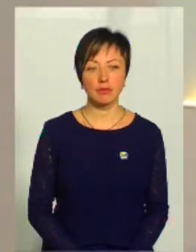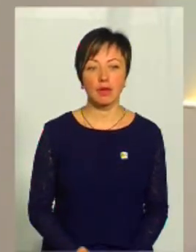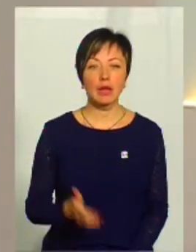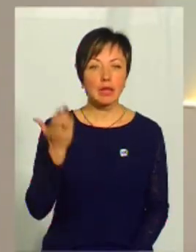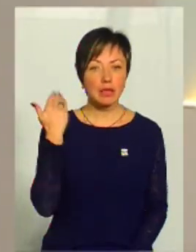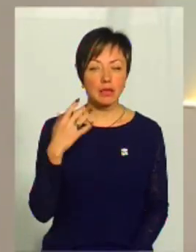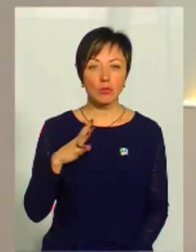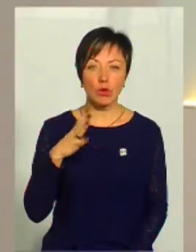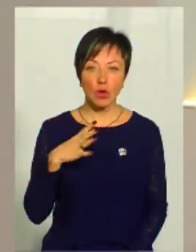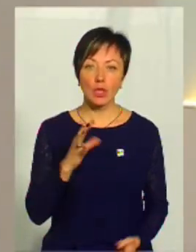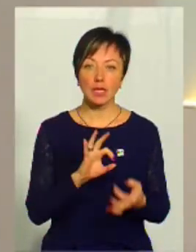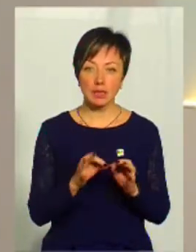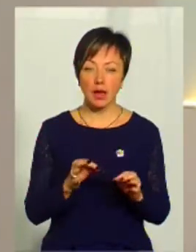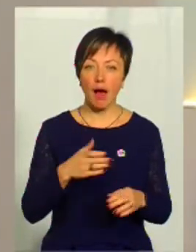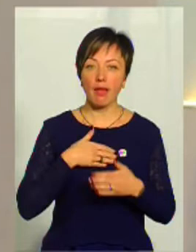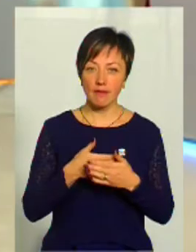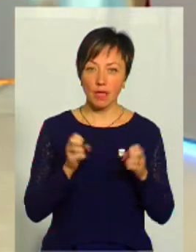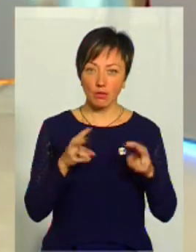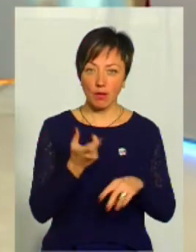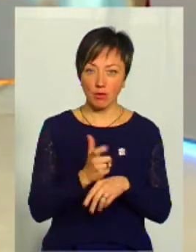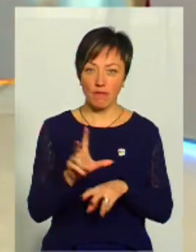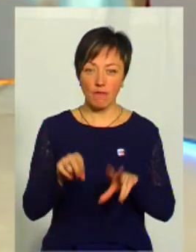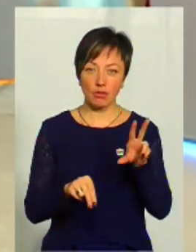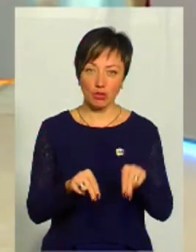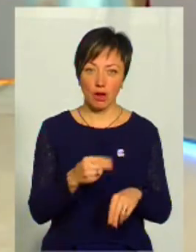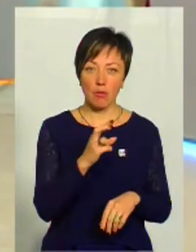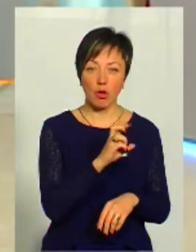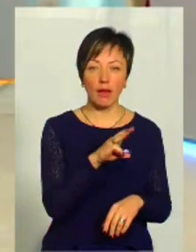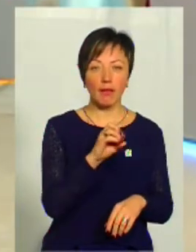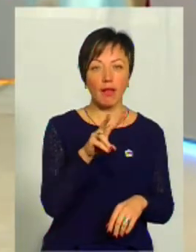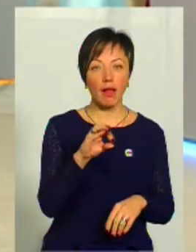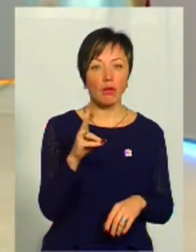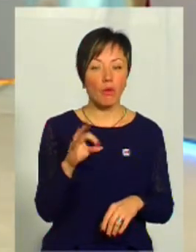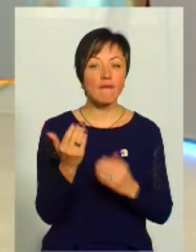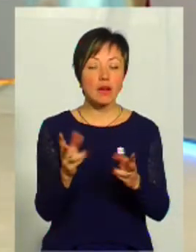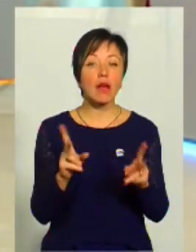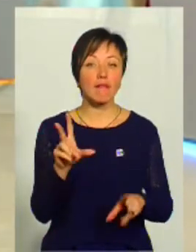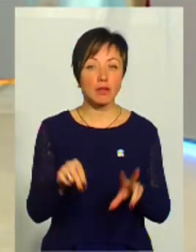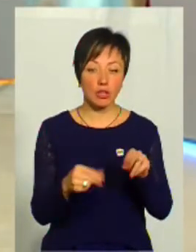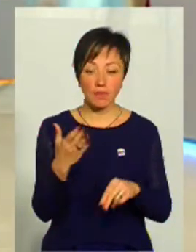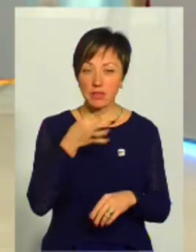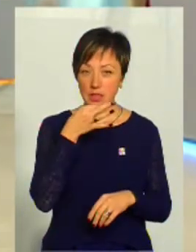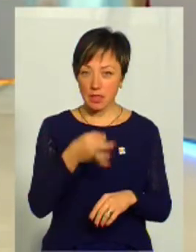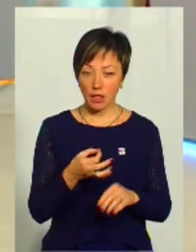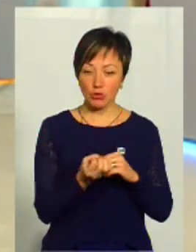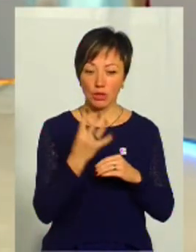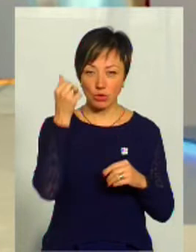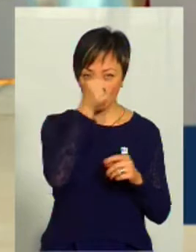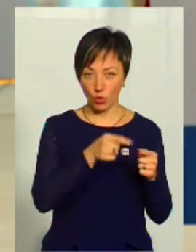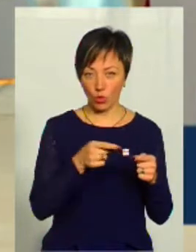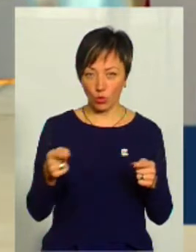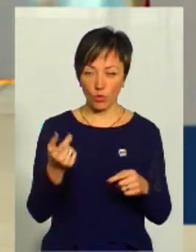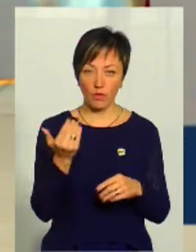Тоді було складніше, активісти ризикували більше, так вважає Богдан Таленько. Ви як вважаєте? Ви зауважили, Альоно, що з 2014